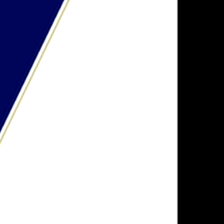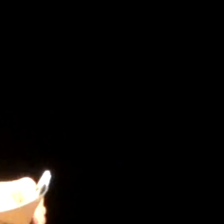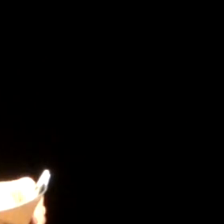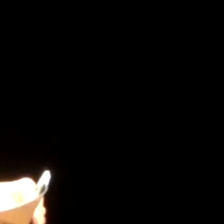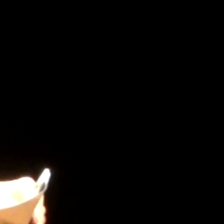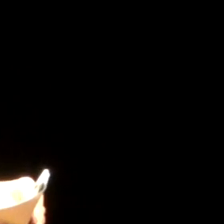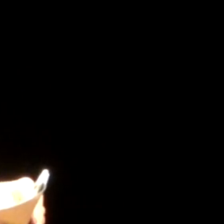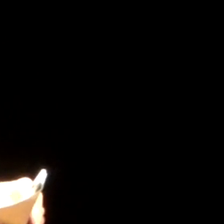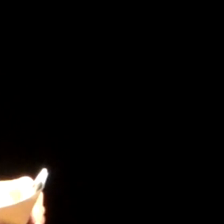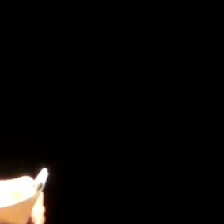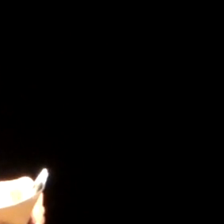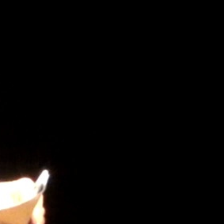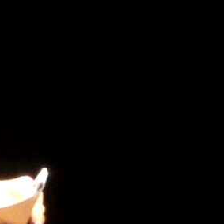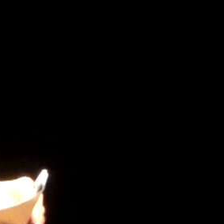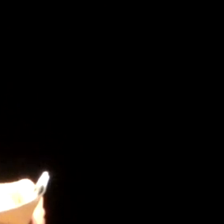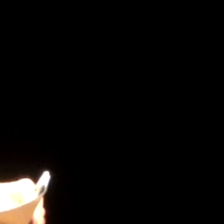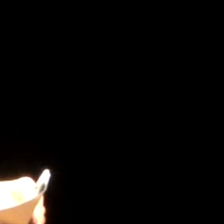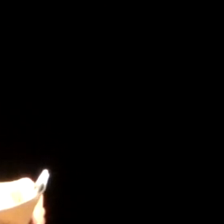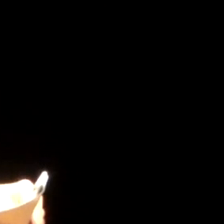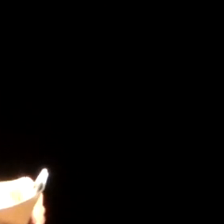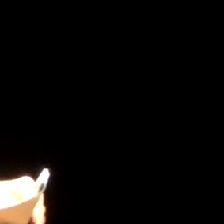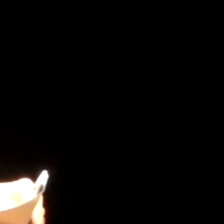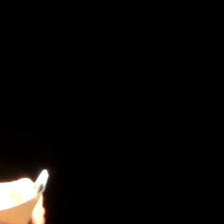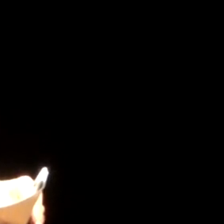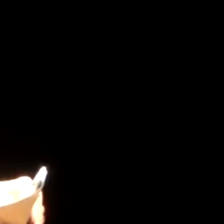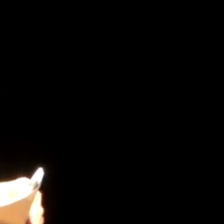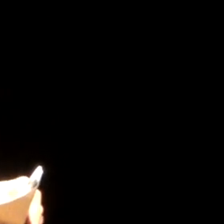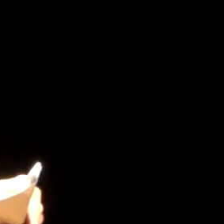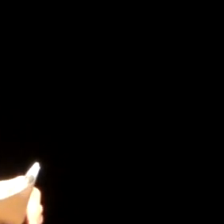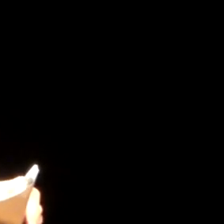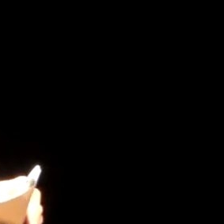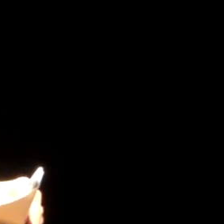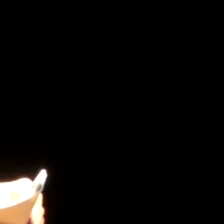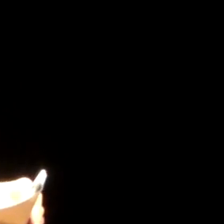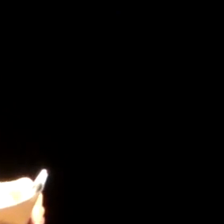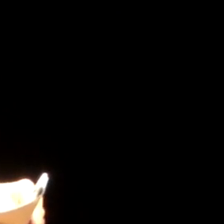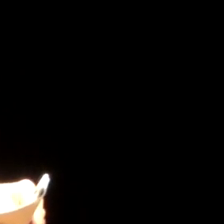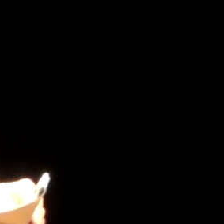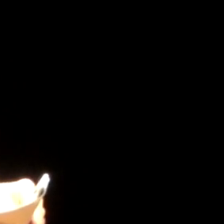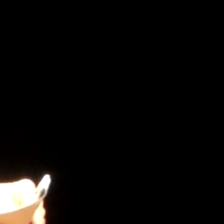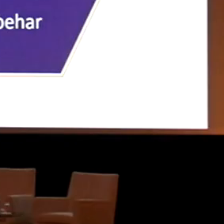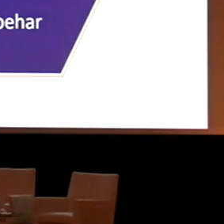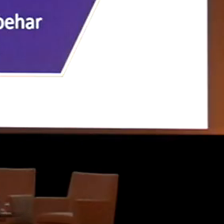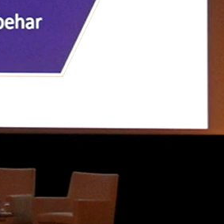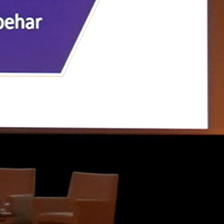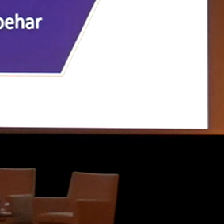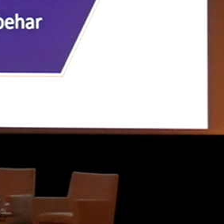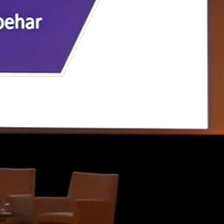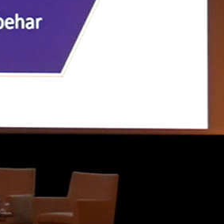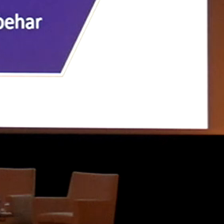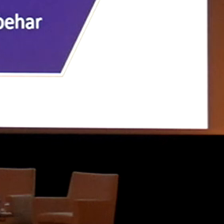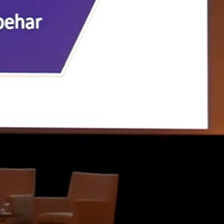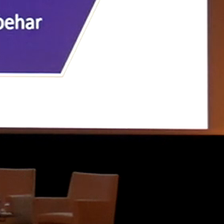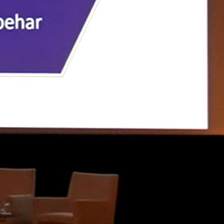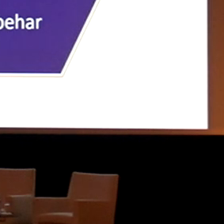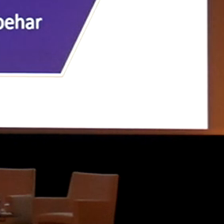badago, lan, egiteko, ere mubat, zutabetan, aipatu da ere, material hauen, azterketa,